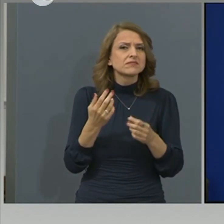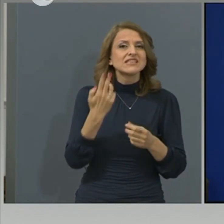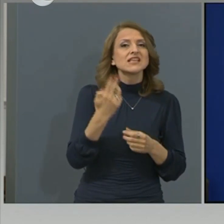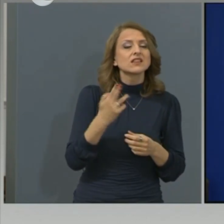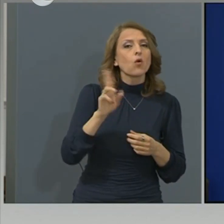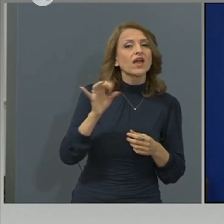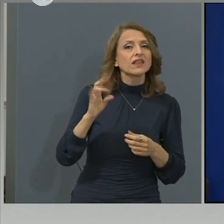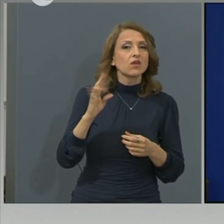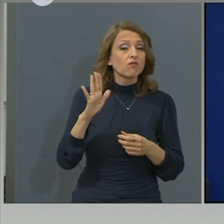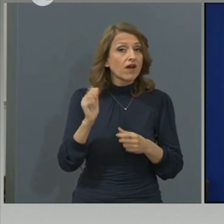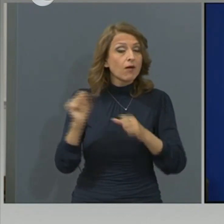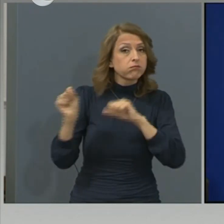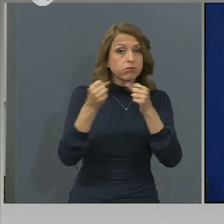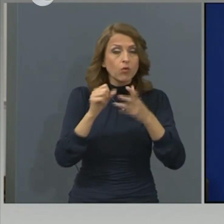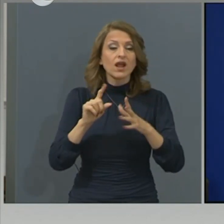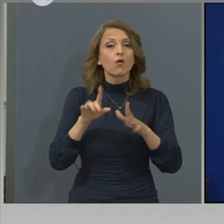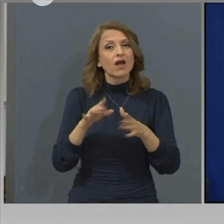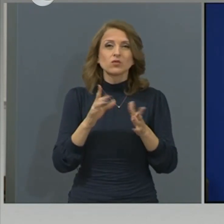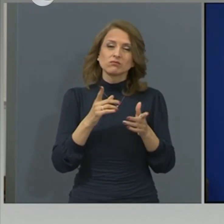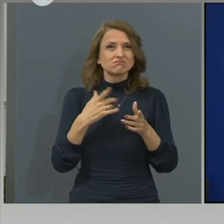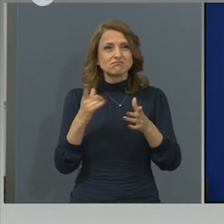че е характерна за тези болни.